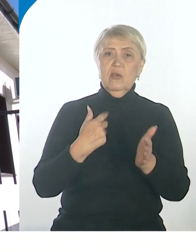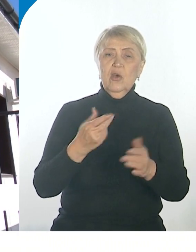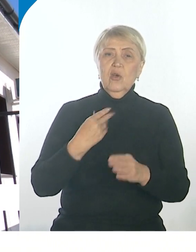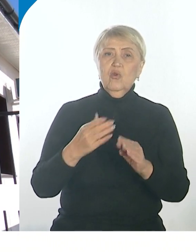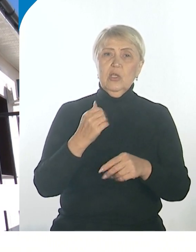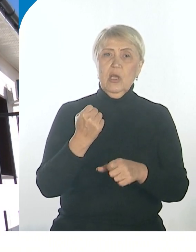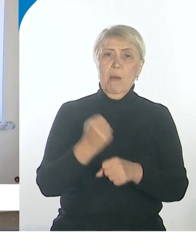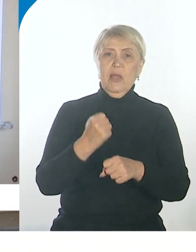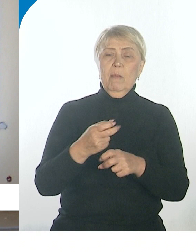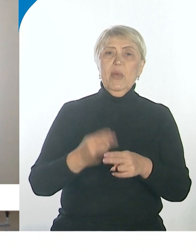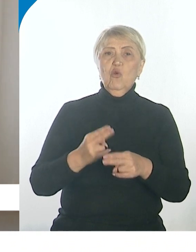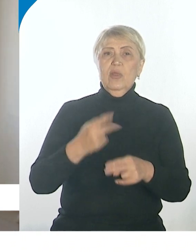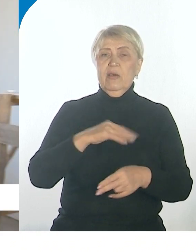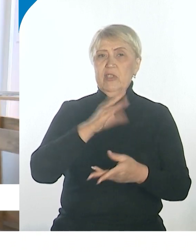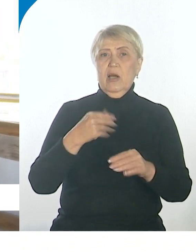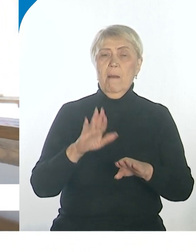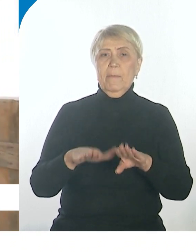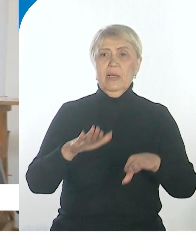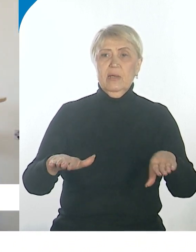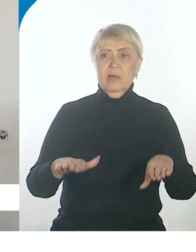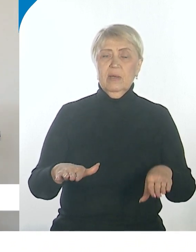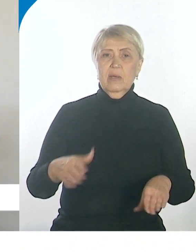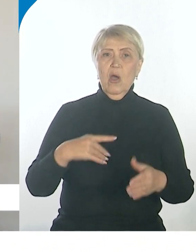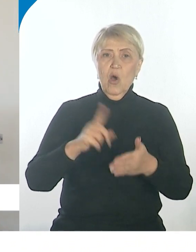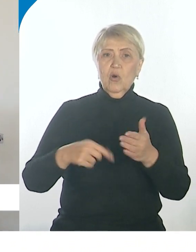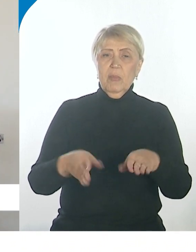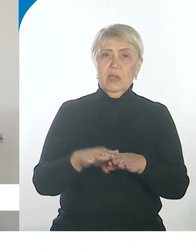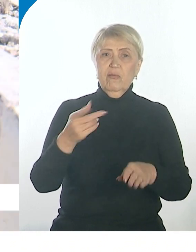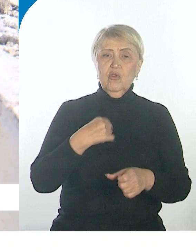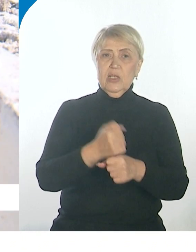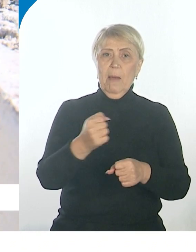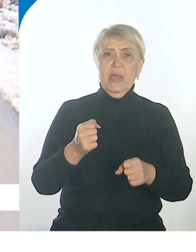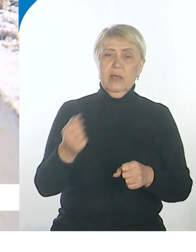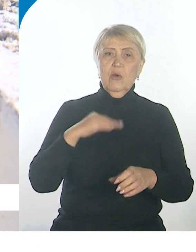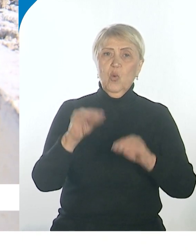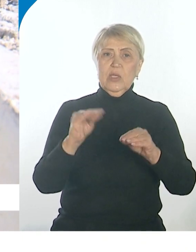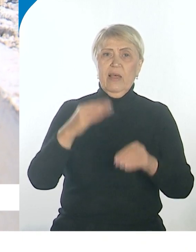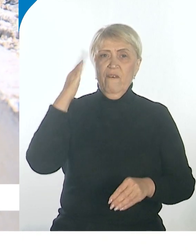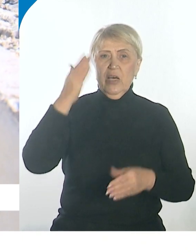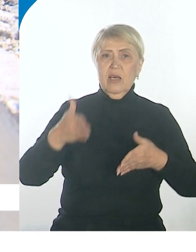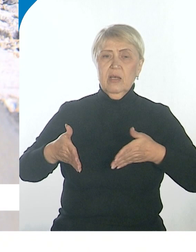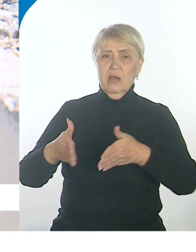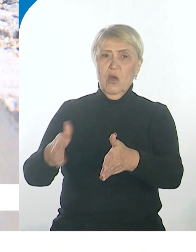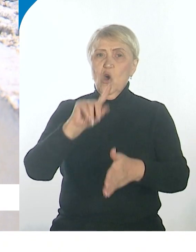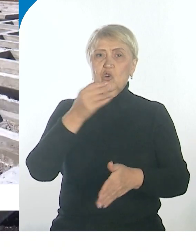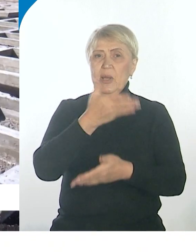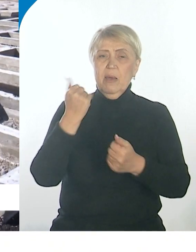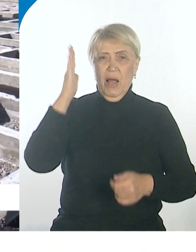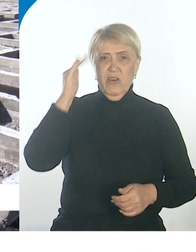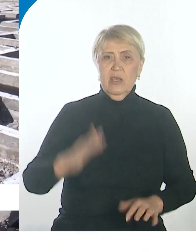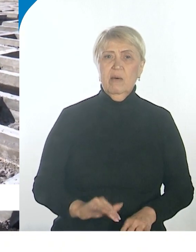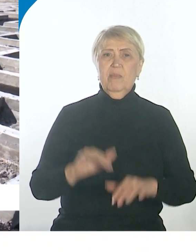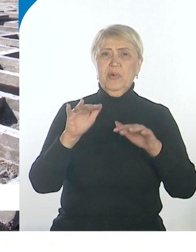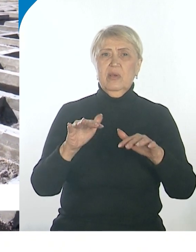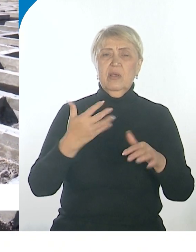административное здание для сотрудников. Кроме того, на объекте установили ливневки, чтобы предотвратить заболоченность земли от осадков и